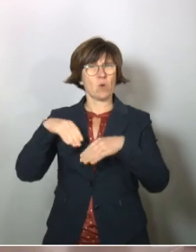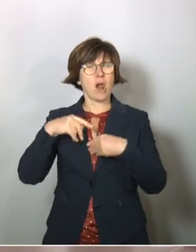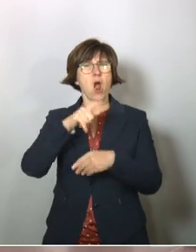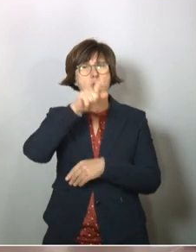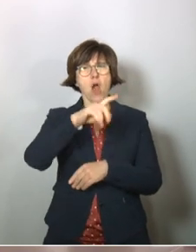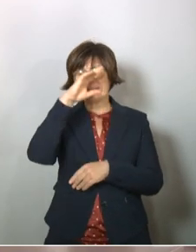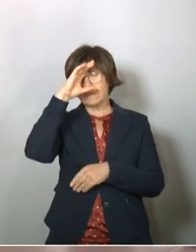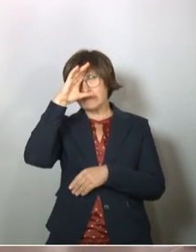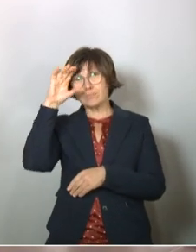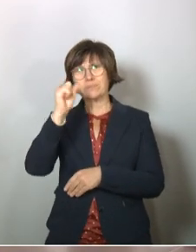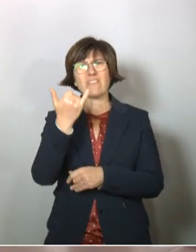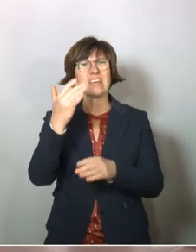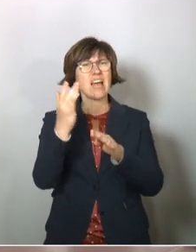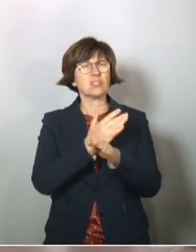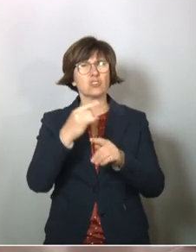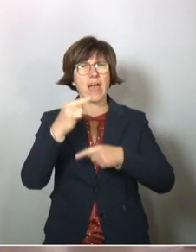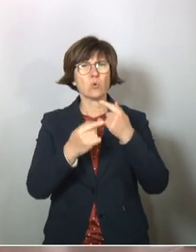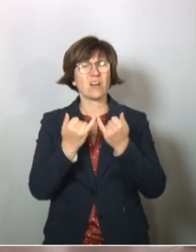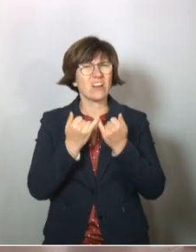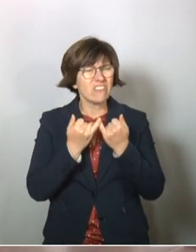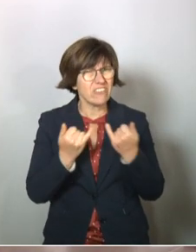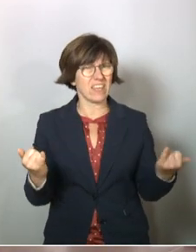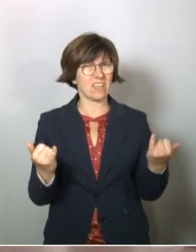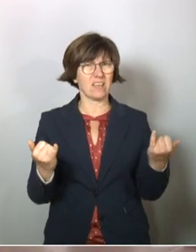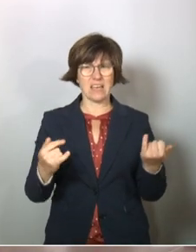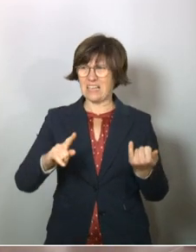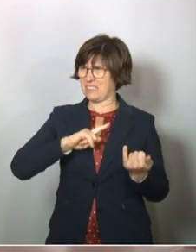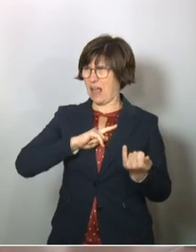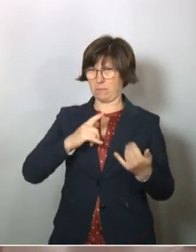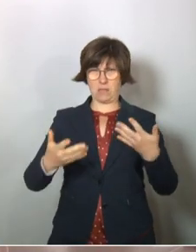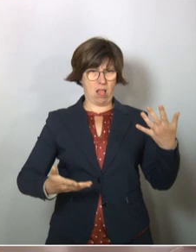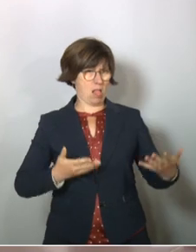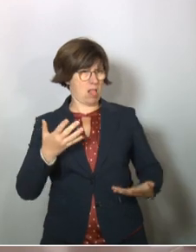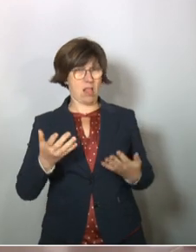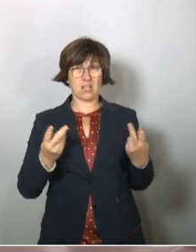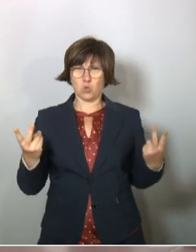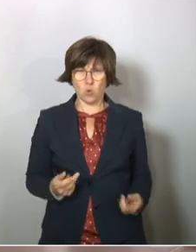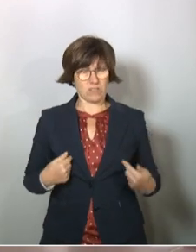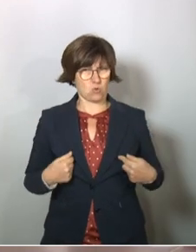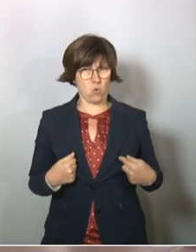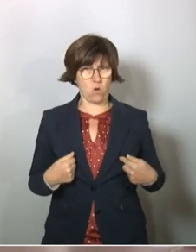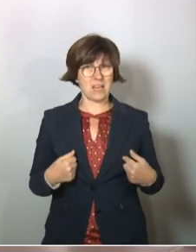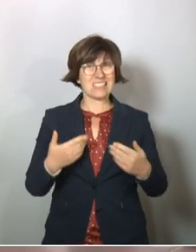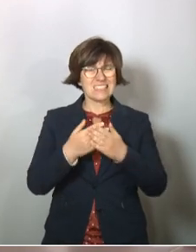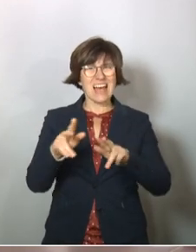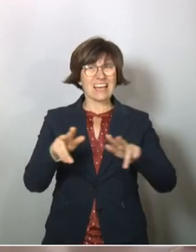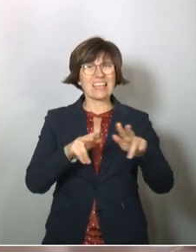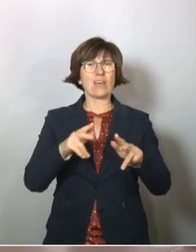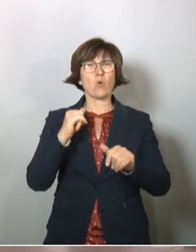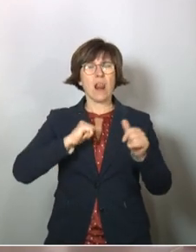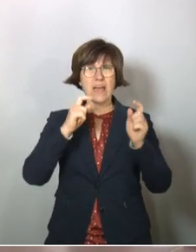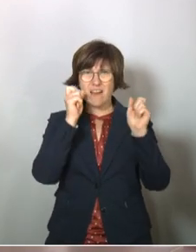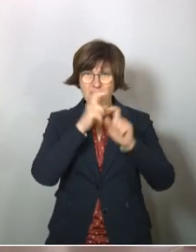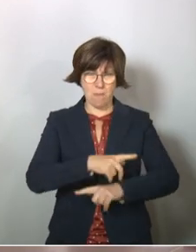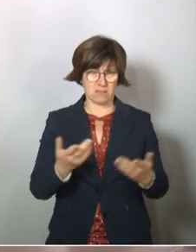hätten die Leute begriffen, wie so eine Entscheidung zustande kommt. Dass ich ja da in einer Zwickmühle stecke. Das hat die Regierung leider nicht